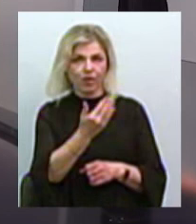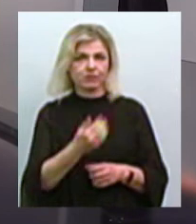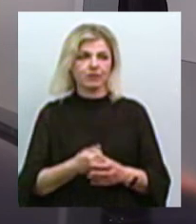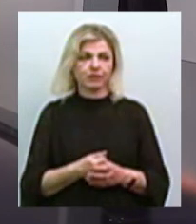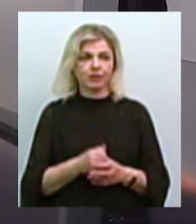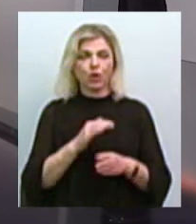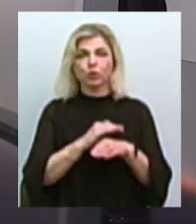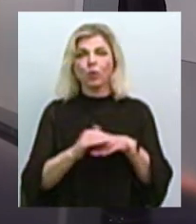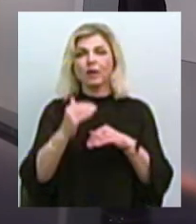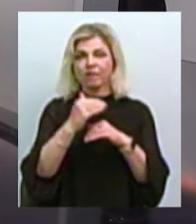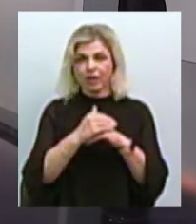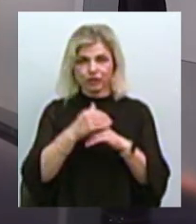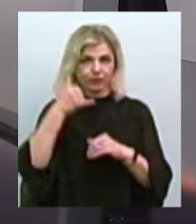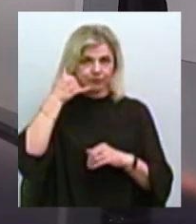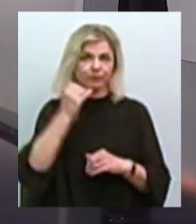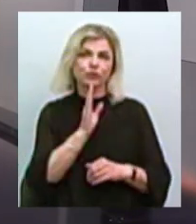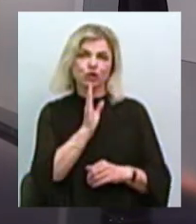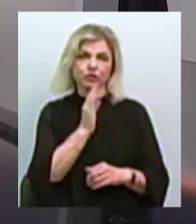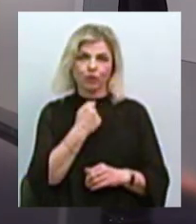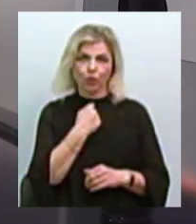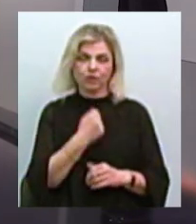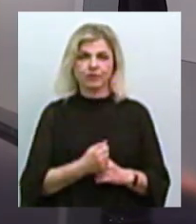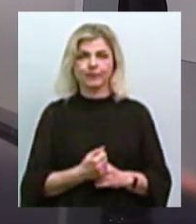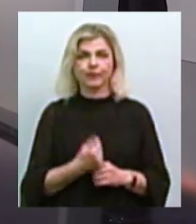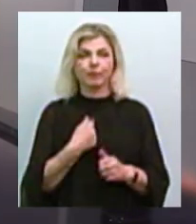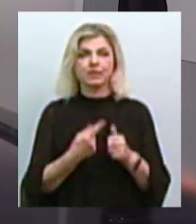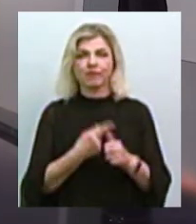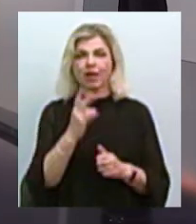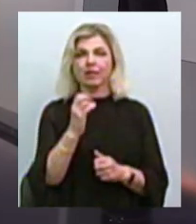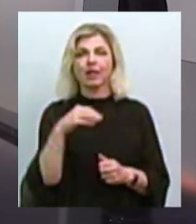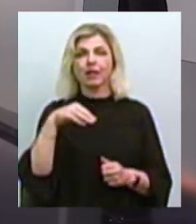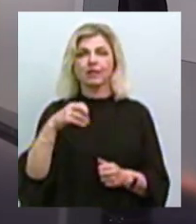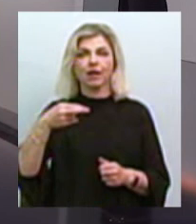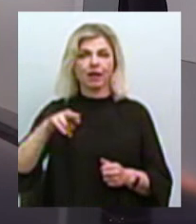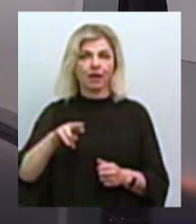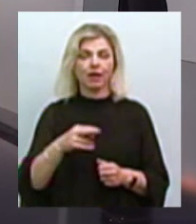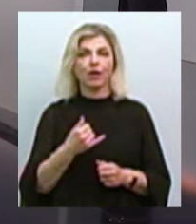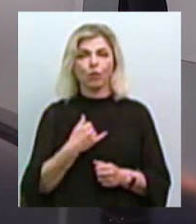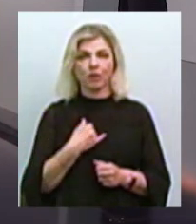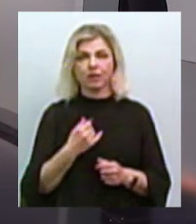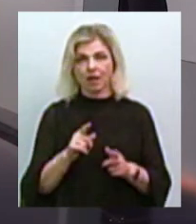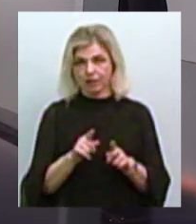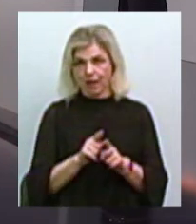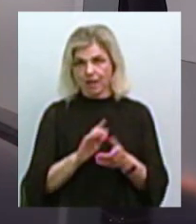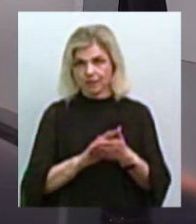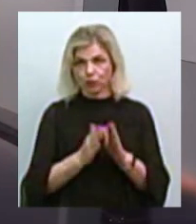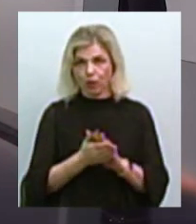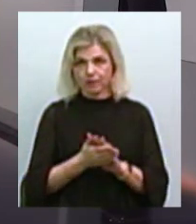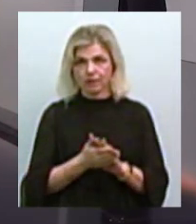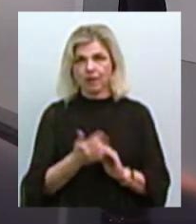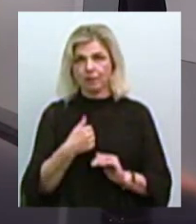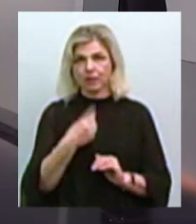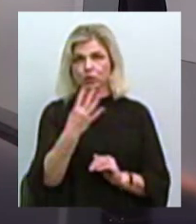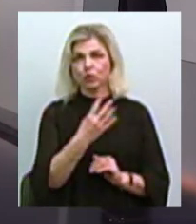Добрий вечір. Мене звати Наталя. У мене склалася така ситуація. Мені